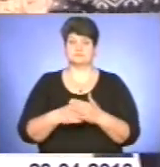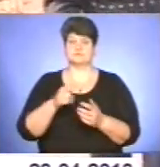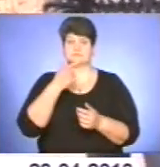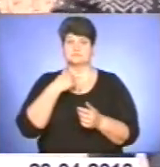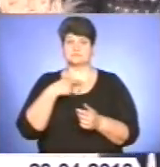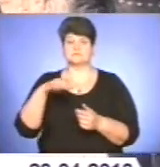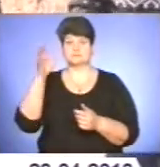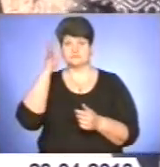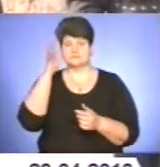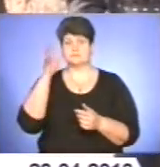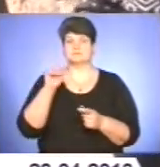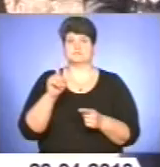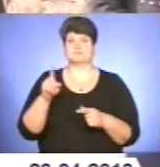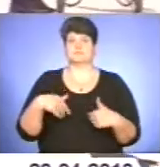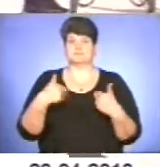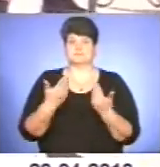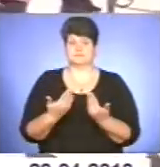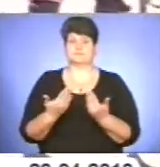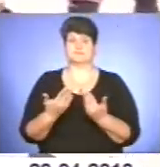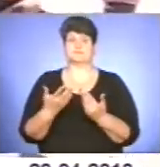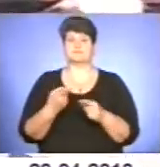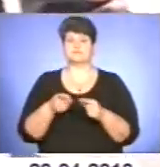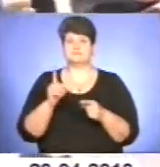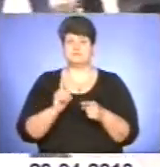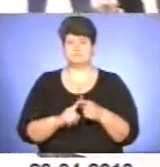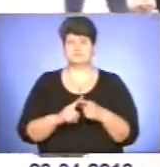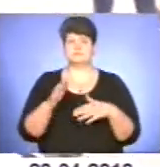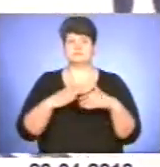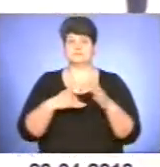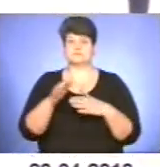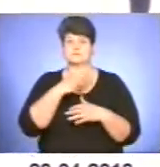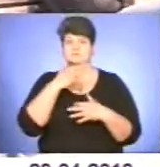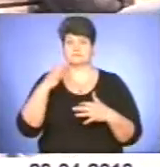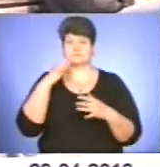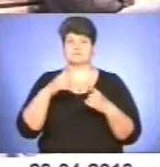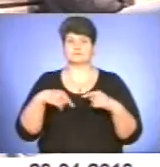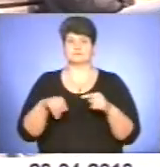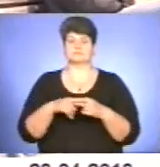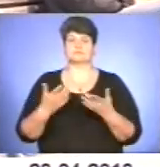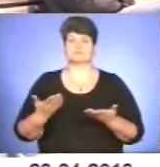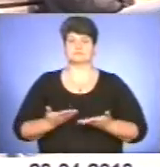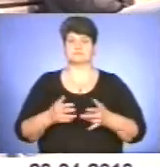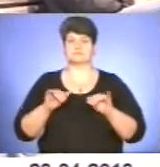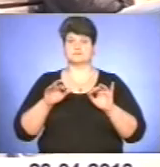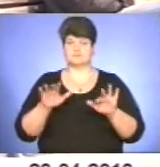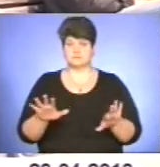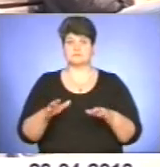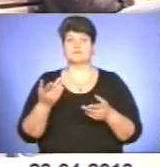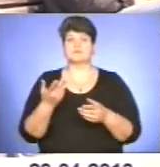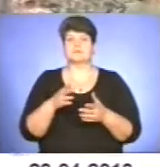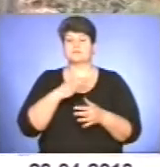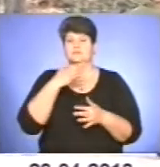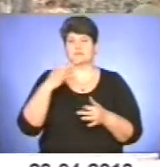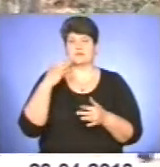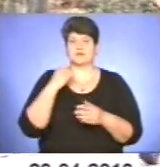поведінку психіко- і психічні процеси людини. На практиці в батьох сферах людської життєдіяльності давно застосовують численні напрацювання і